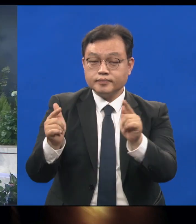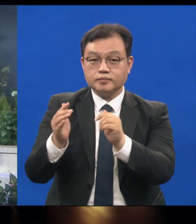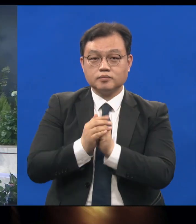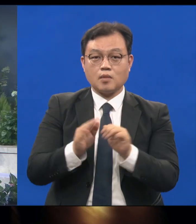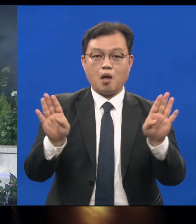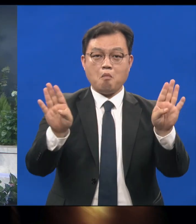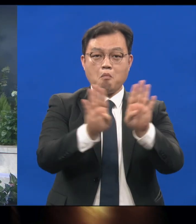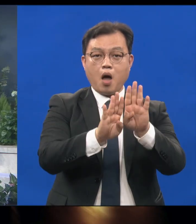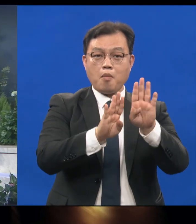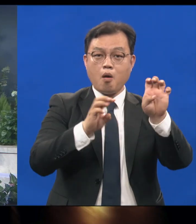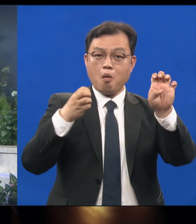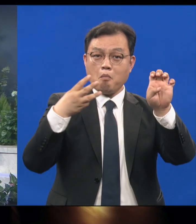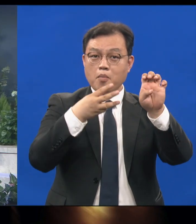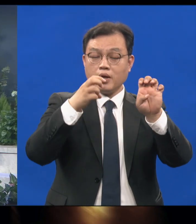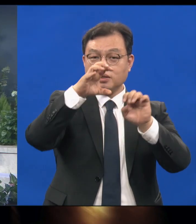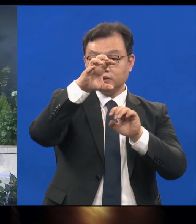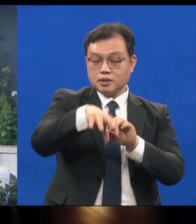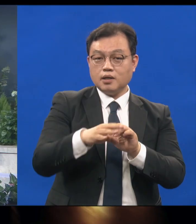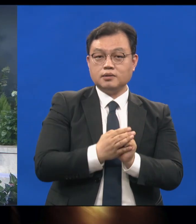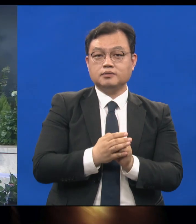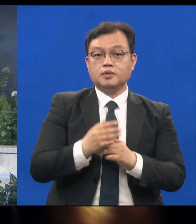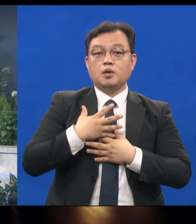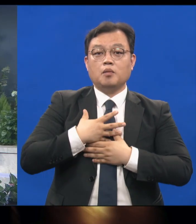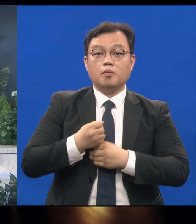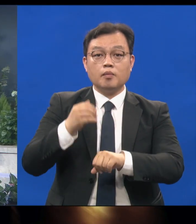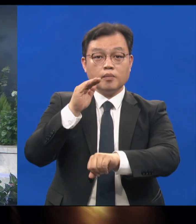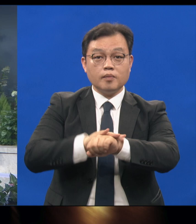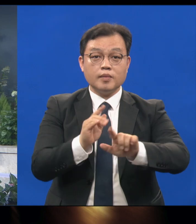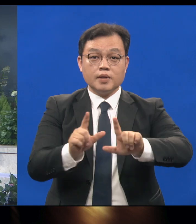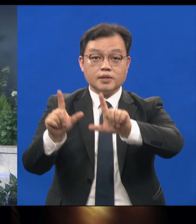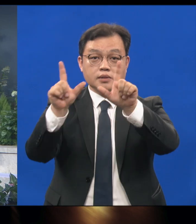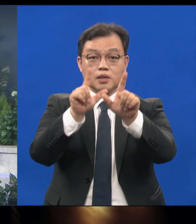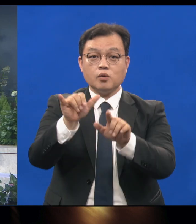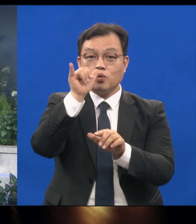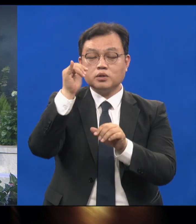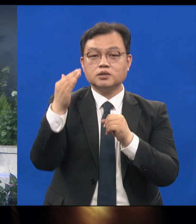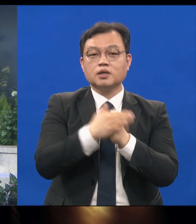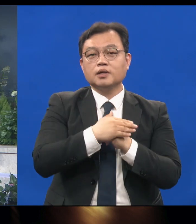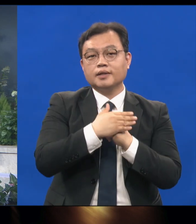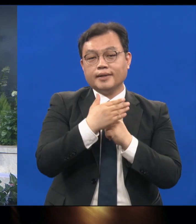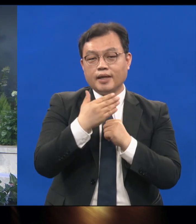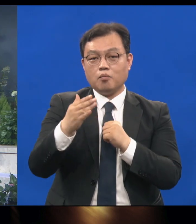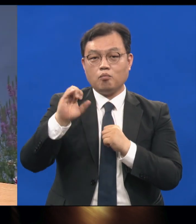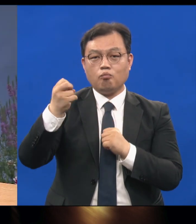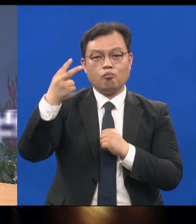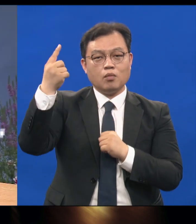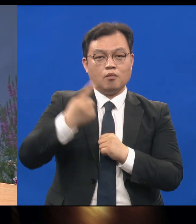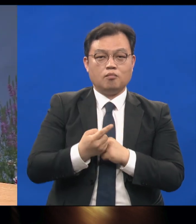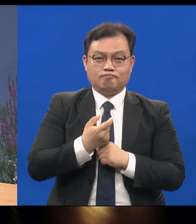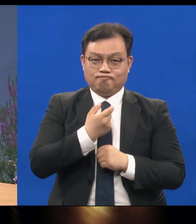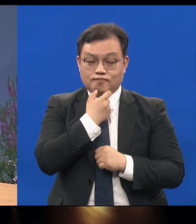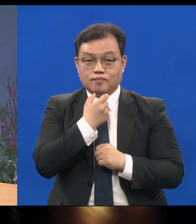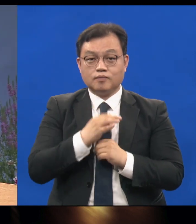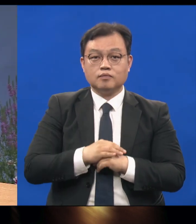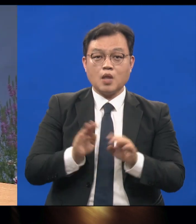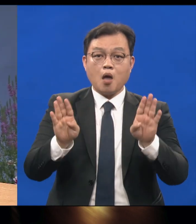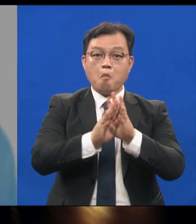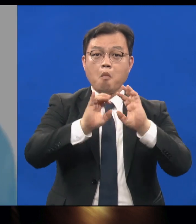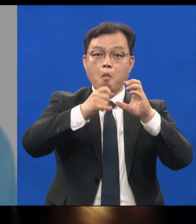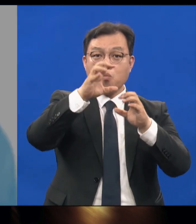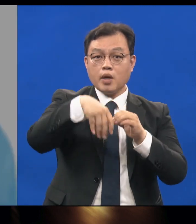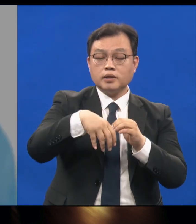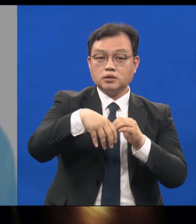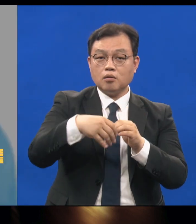안정과 번영을 누리고 안주하는 것 때문에 돌아오질 않았어요 바벨론에서 나오라